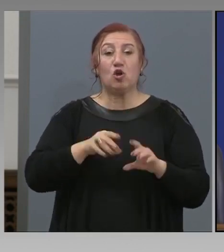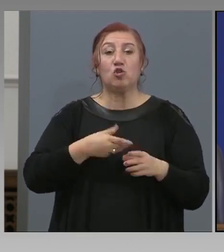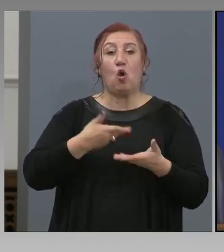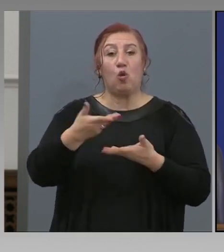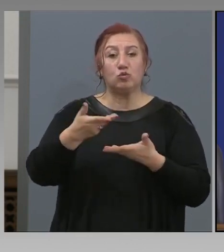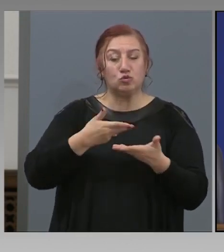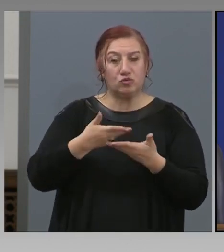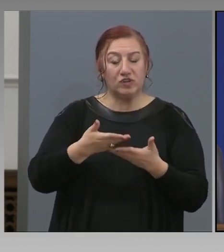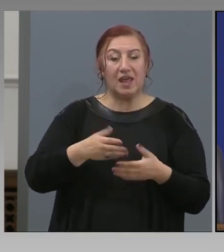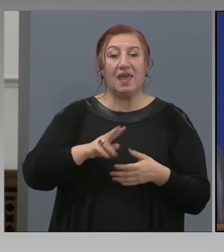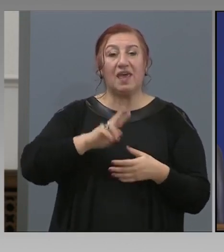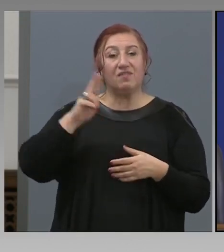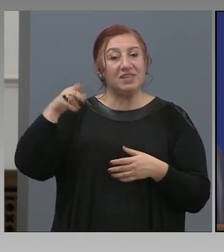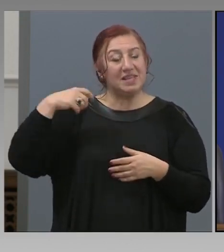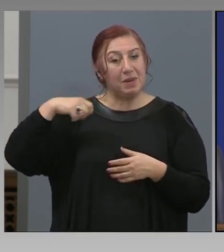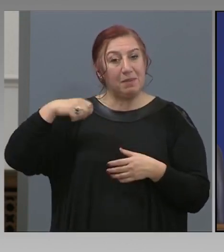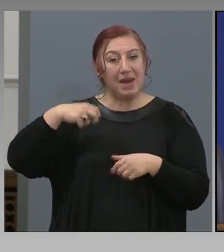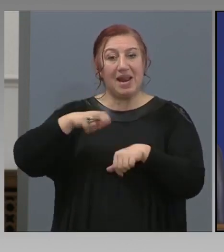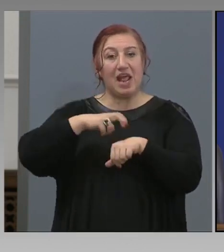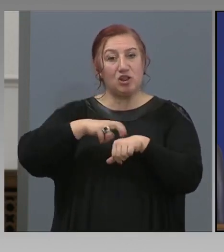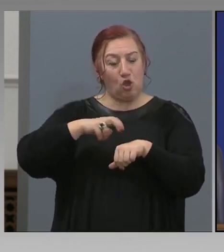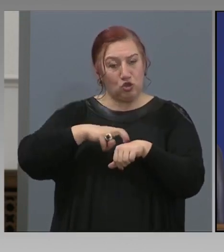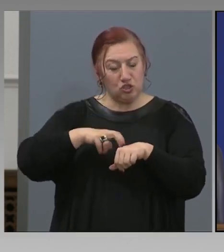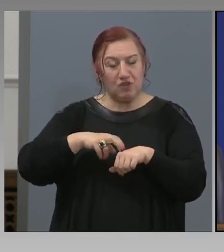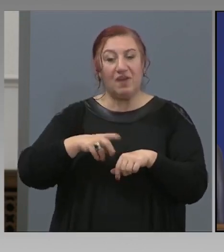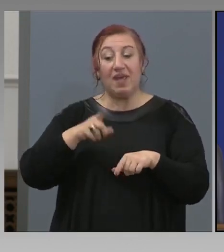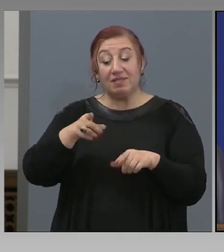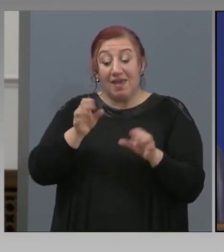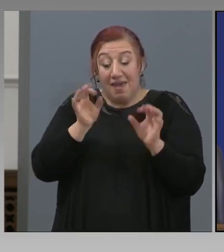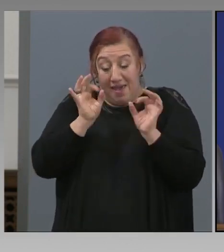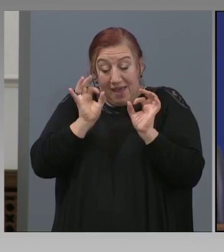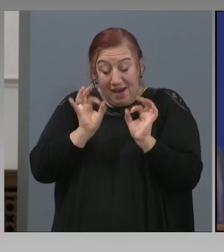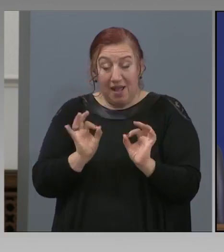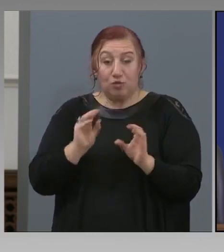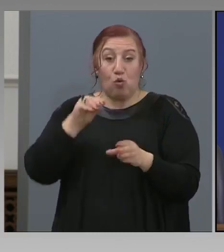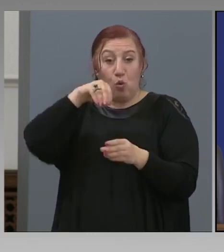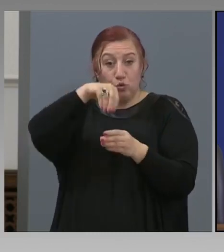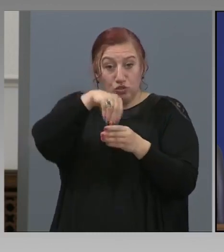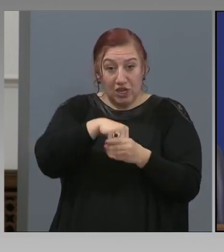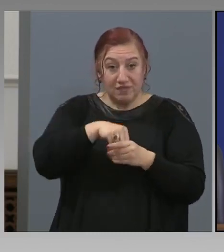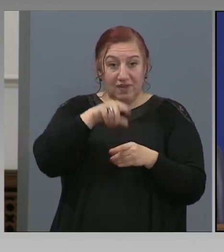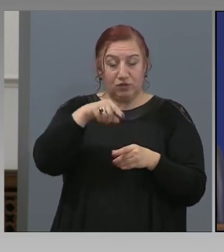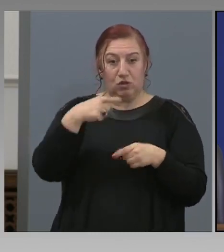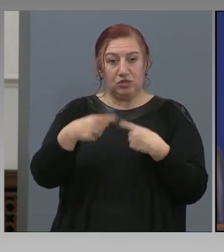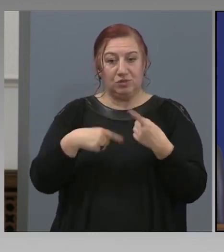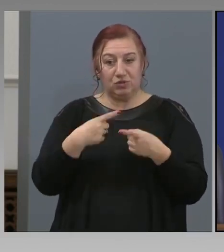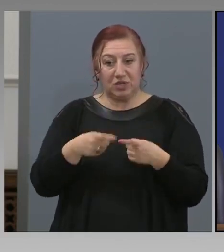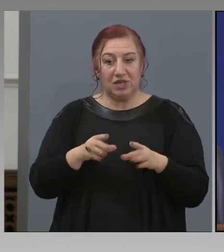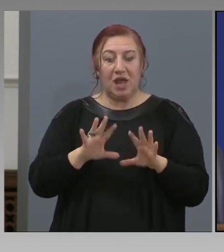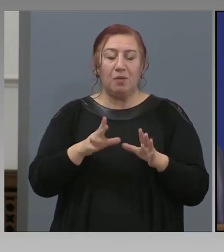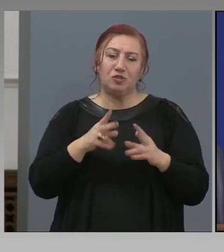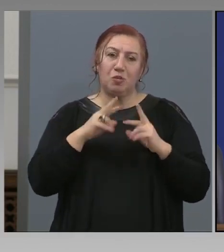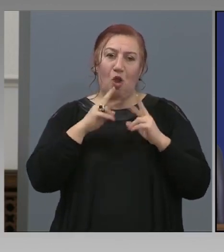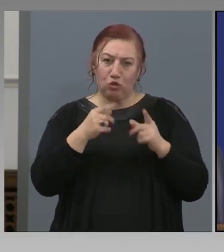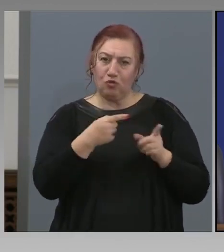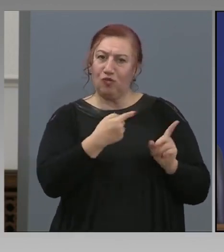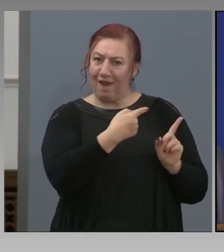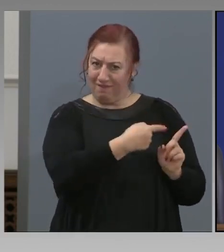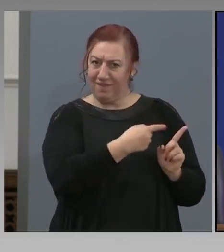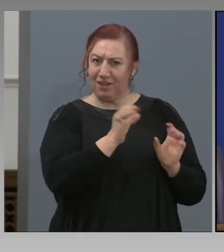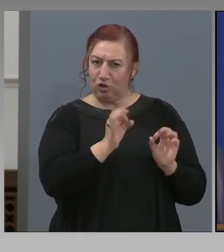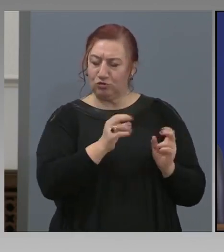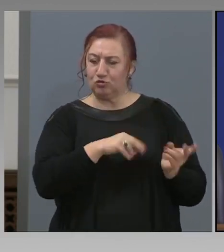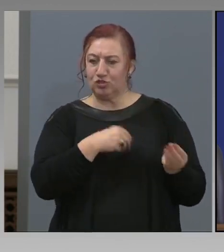на вице-премьера Дончев, така че те са реални участници в този процес. Може би отговоря точно във ваши ръце. А